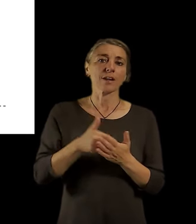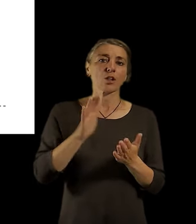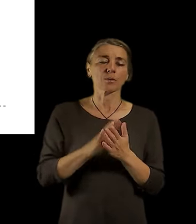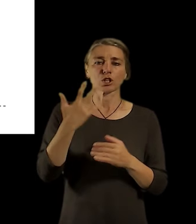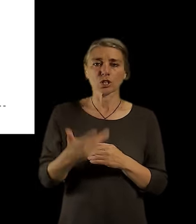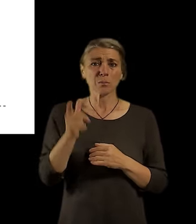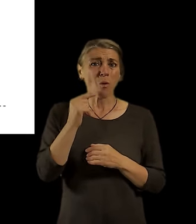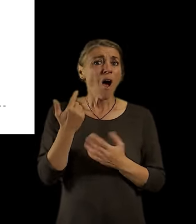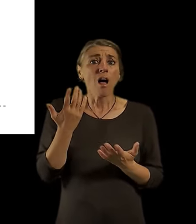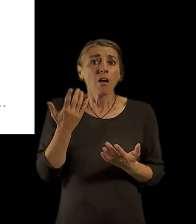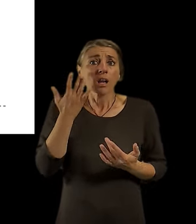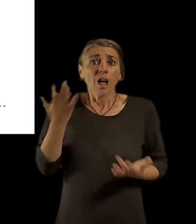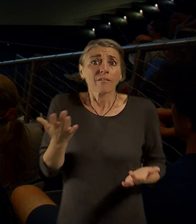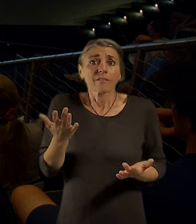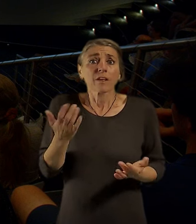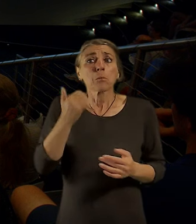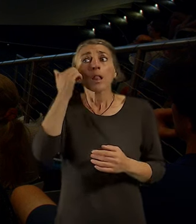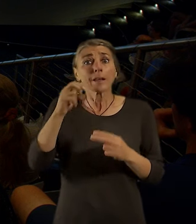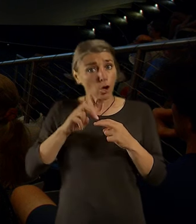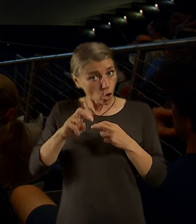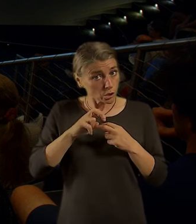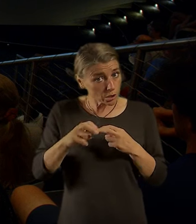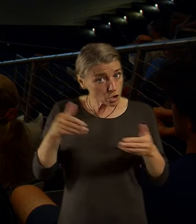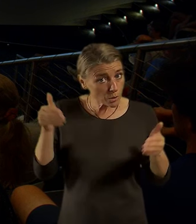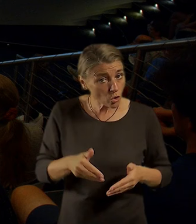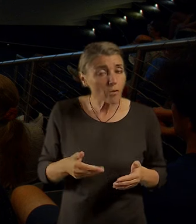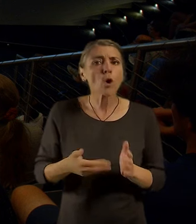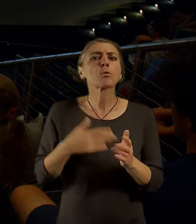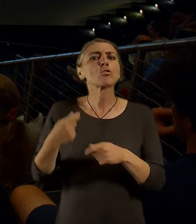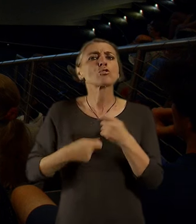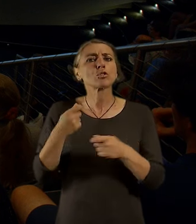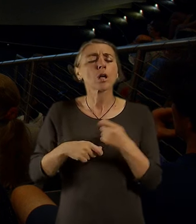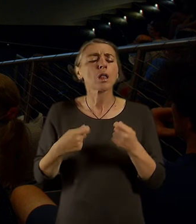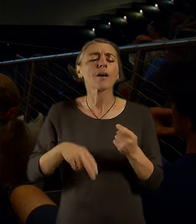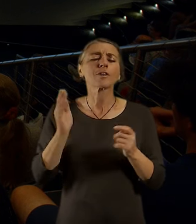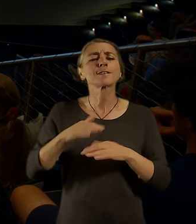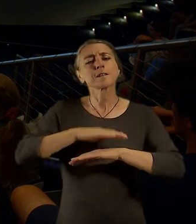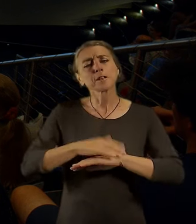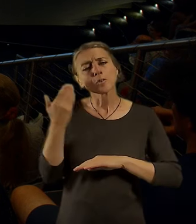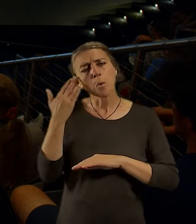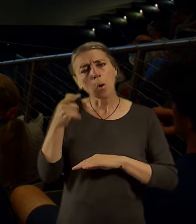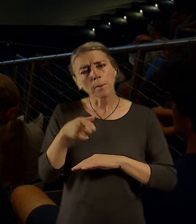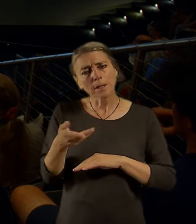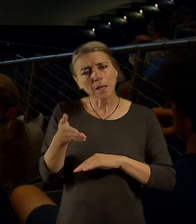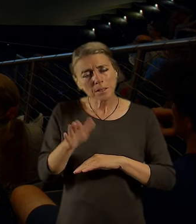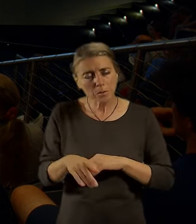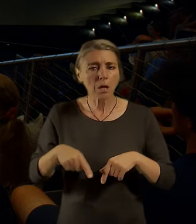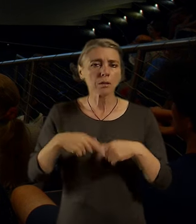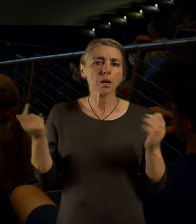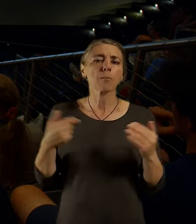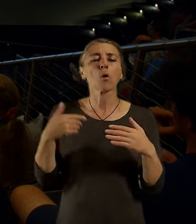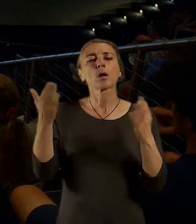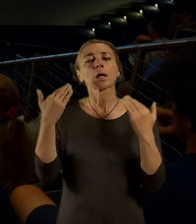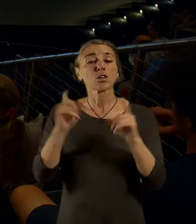kdo chodí na hřbitovy a co tam ti lidé chodí dělat. Jestli tam chodí převážně lidi truchlit a vzpomínat, nebo jestli tam chodí rekreovat, protože nemají